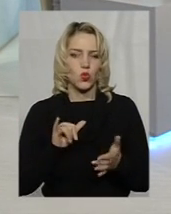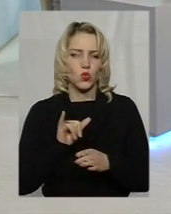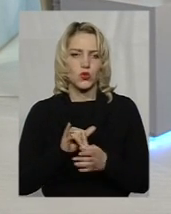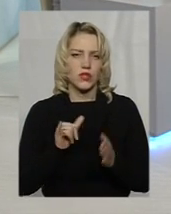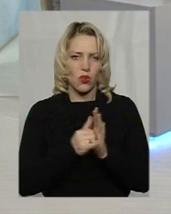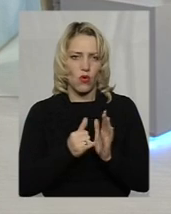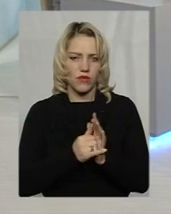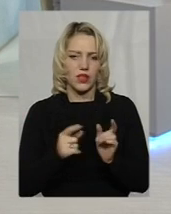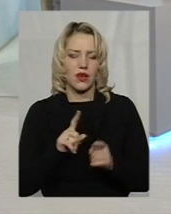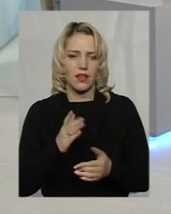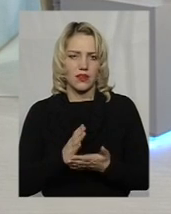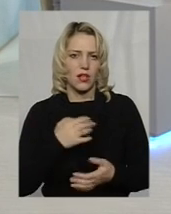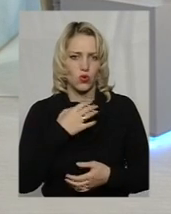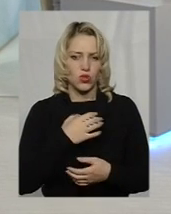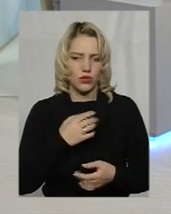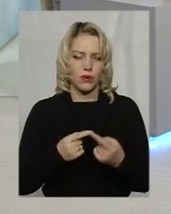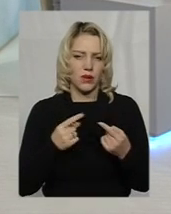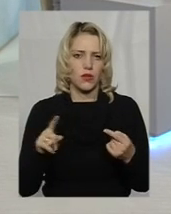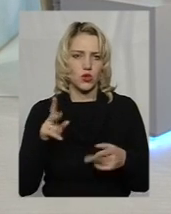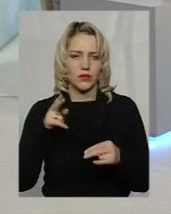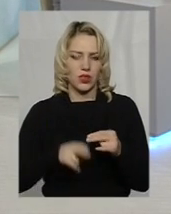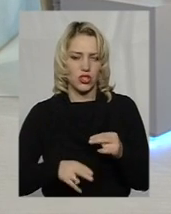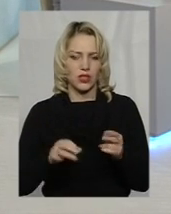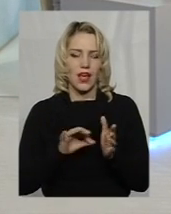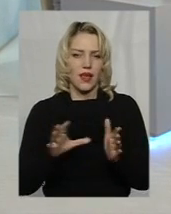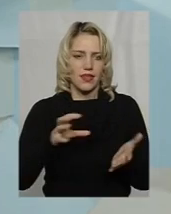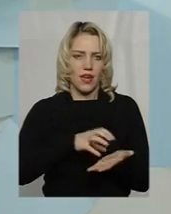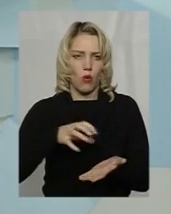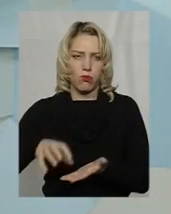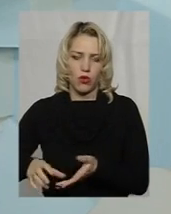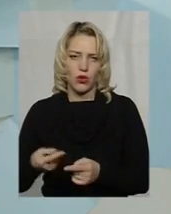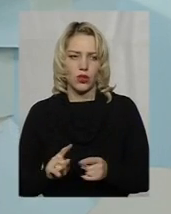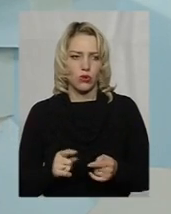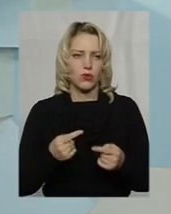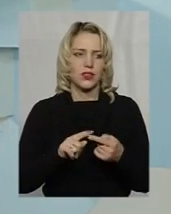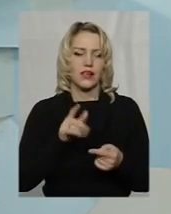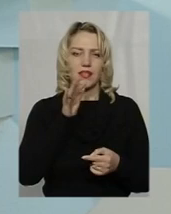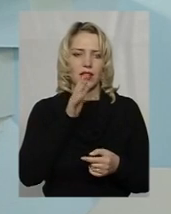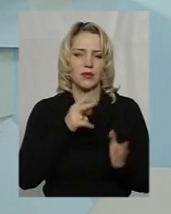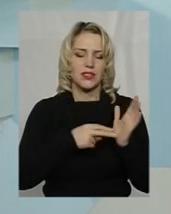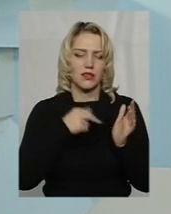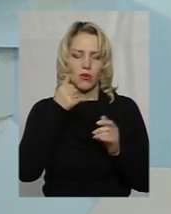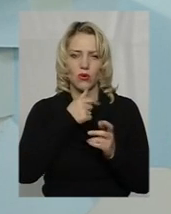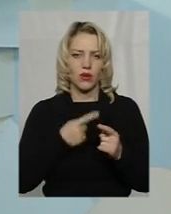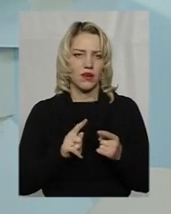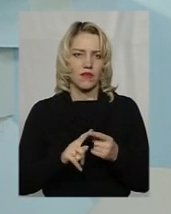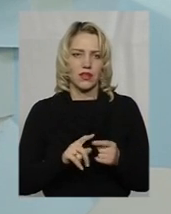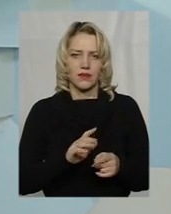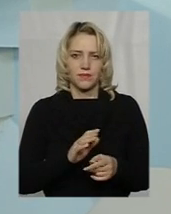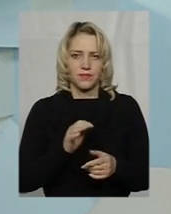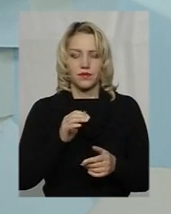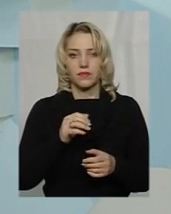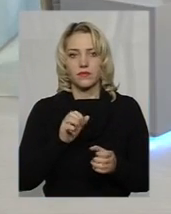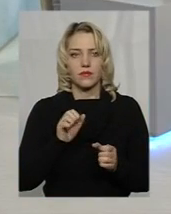скажімо так, елементом для того, щоб закінчити ці енергоблоки. Тому, відповідно, дійсно, цей термін в сім років, він виглядає дуже нереалістично.